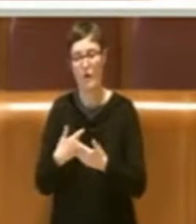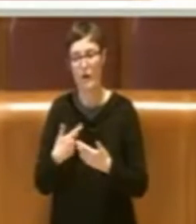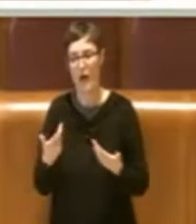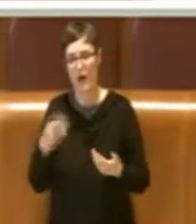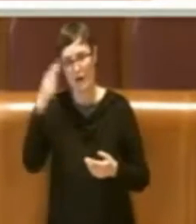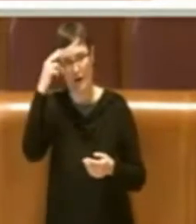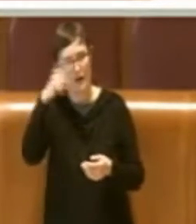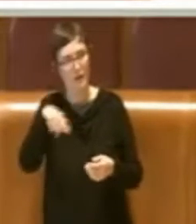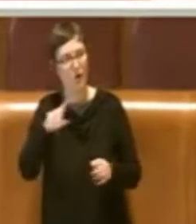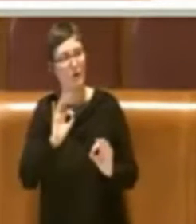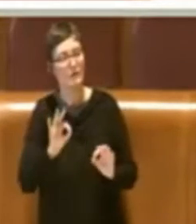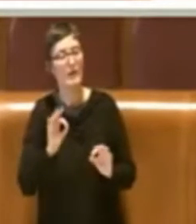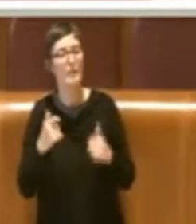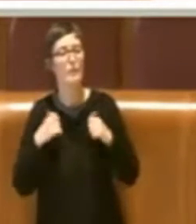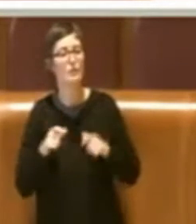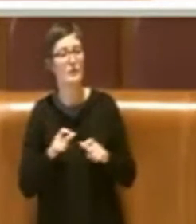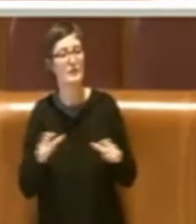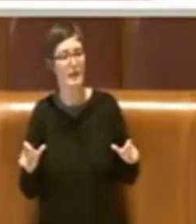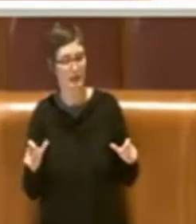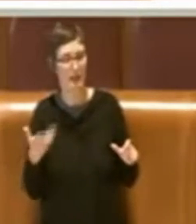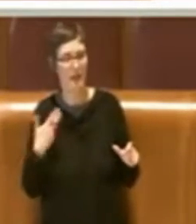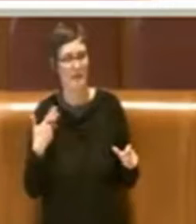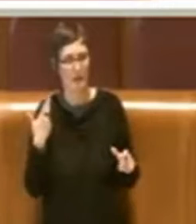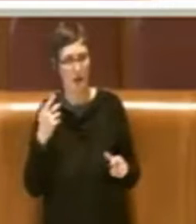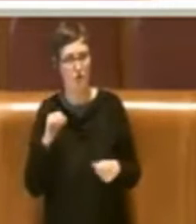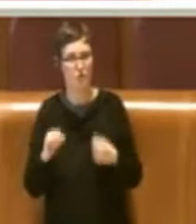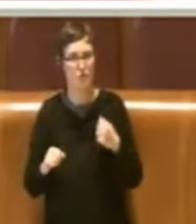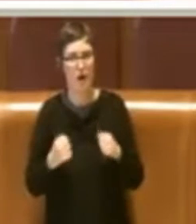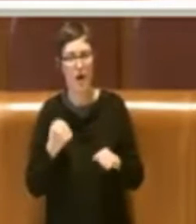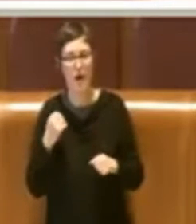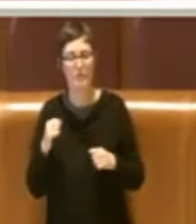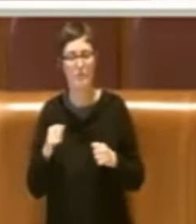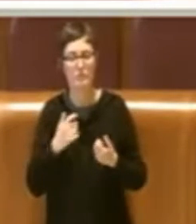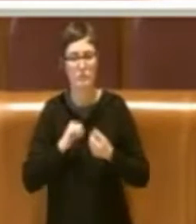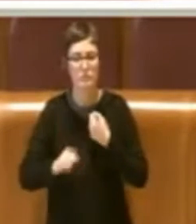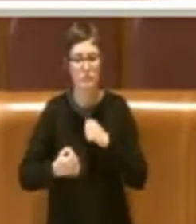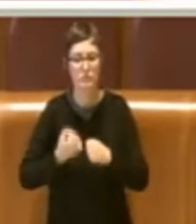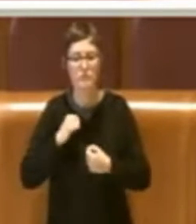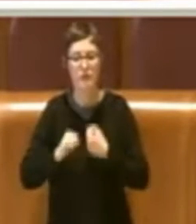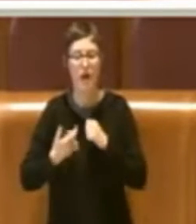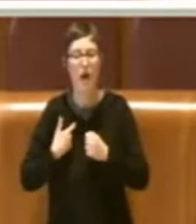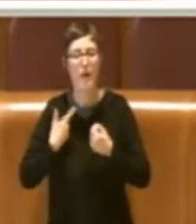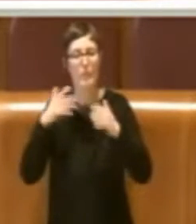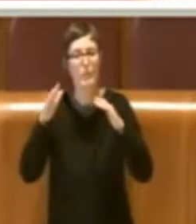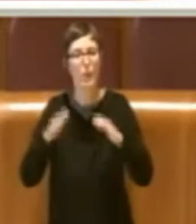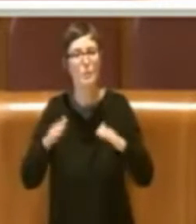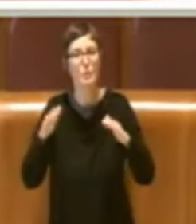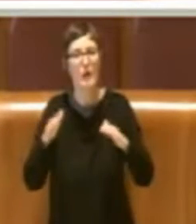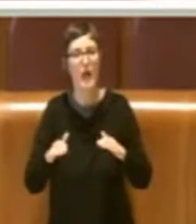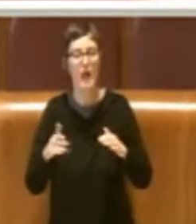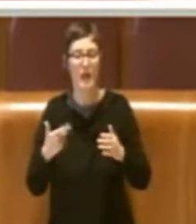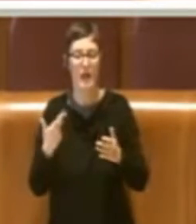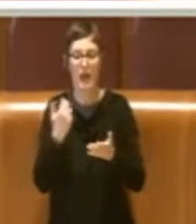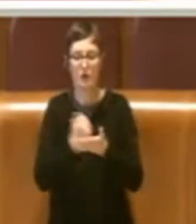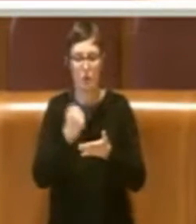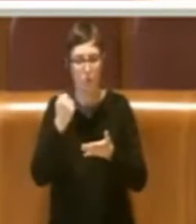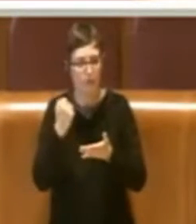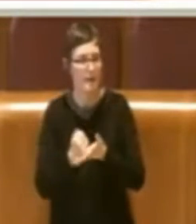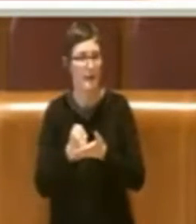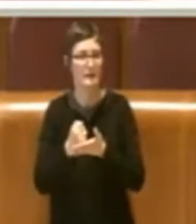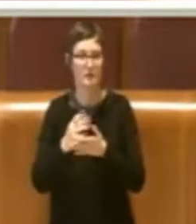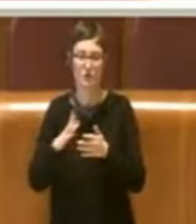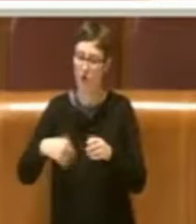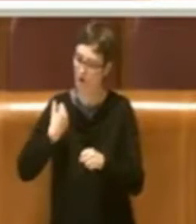si è mobilitata per salvaguardare la documentazione, la storia di questo